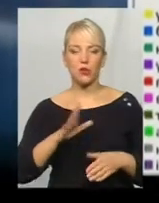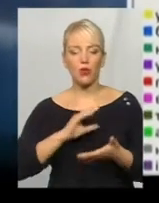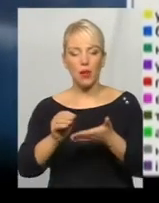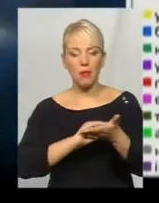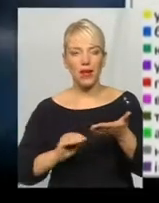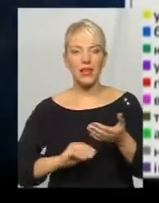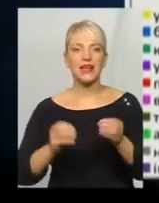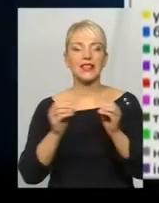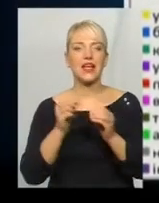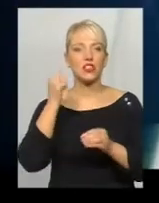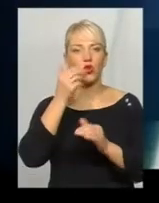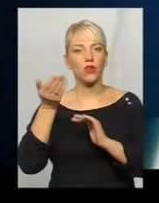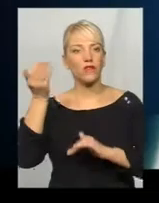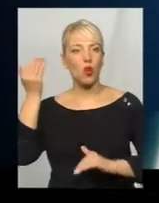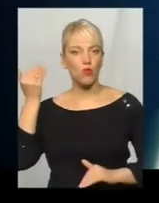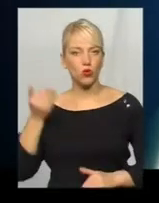більше, ніж 10 років тому.